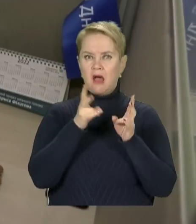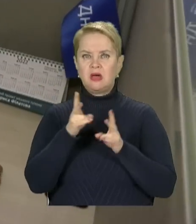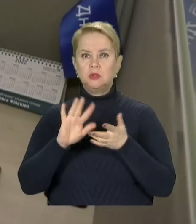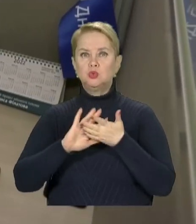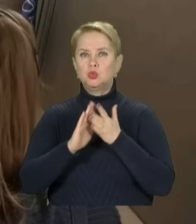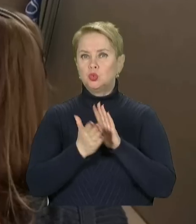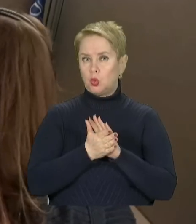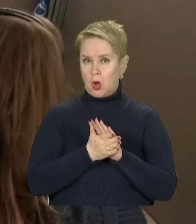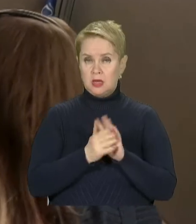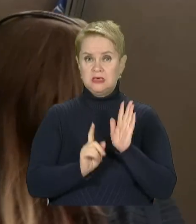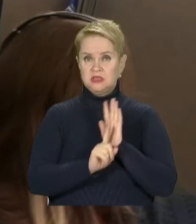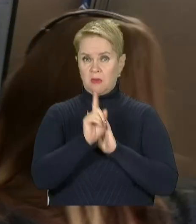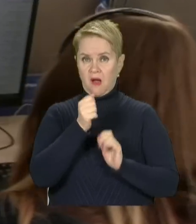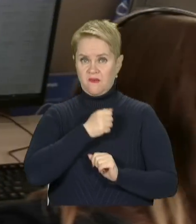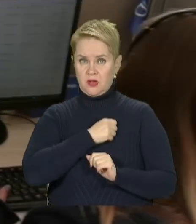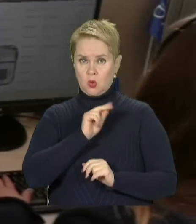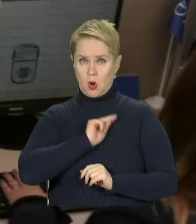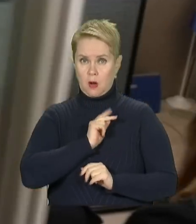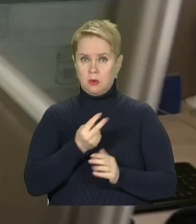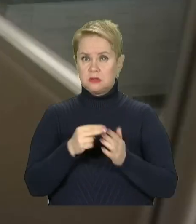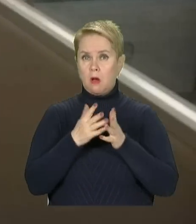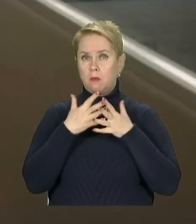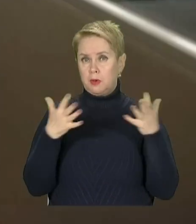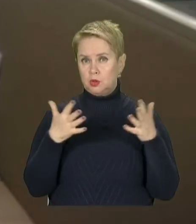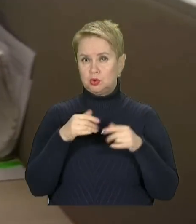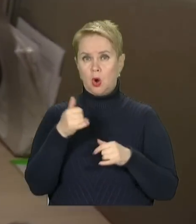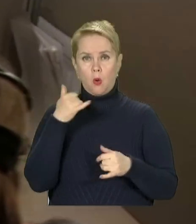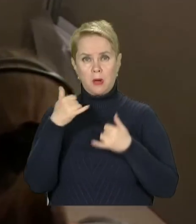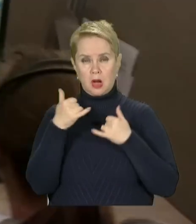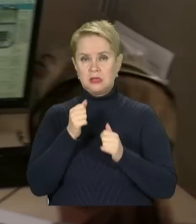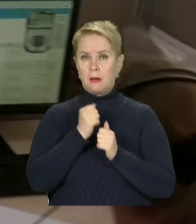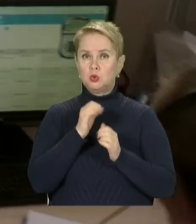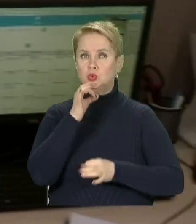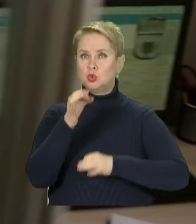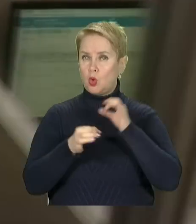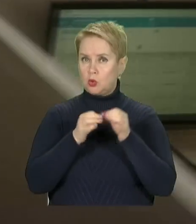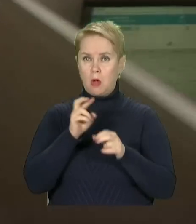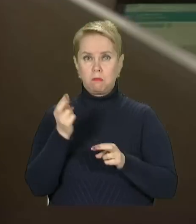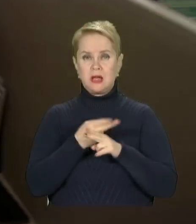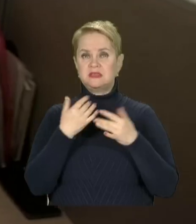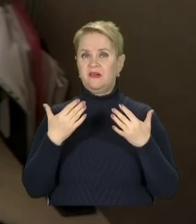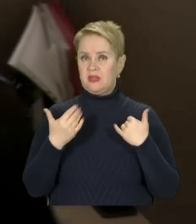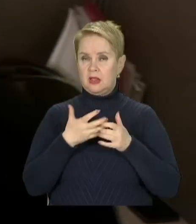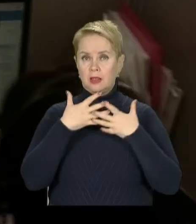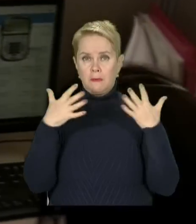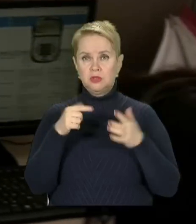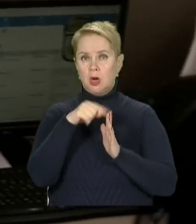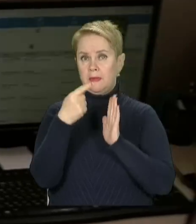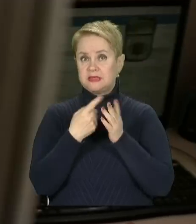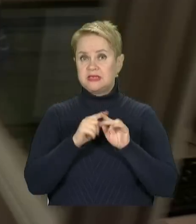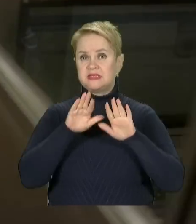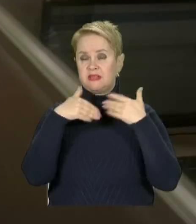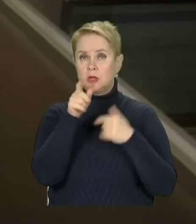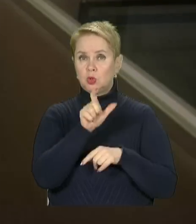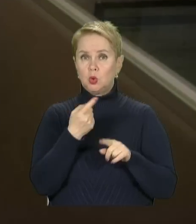ситуацій. І з початком війни роботи стало більше, тож оператори працюють цілодобово та без вихідних. Найбільше питань, з якими